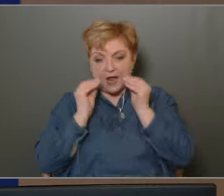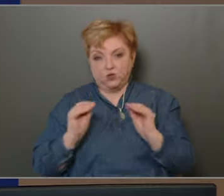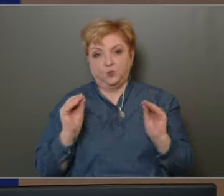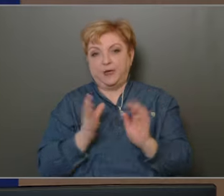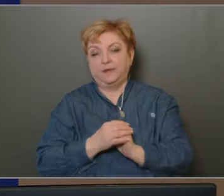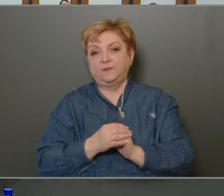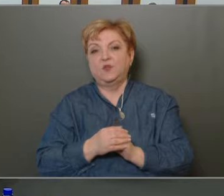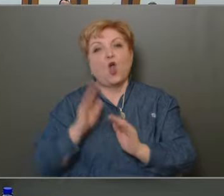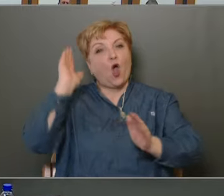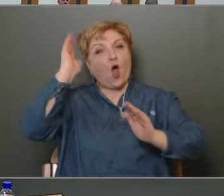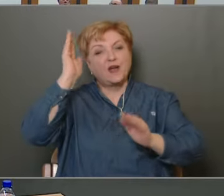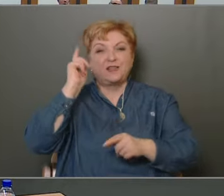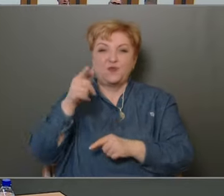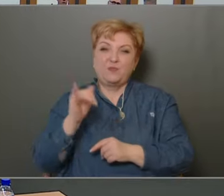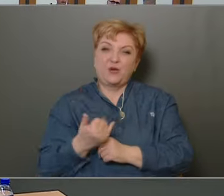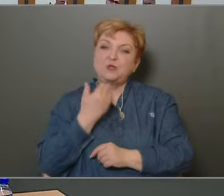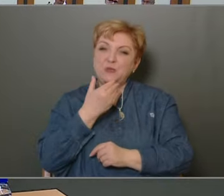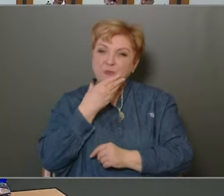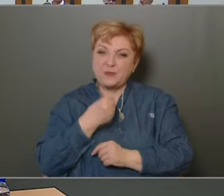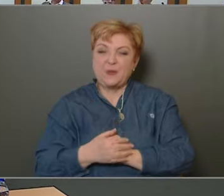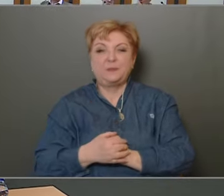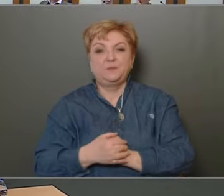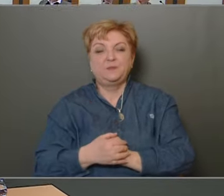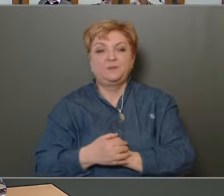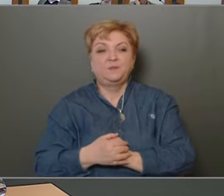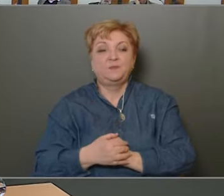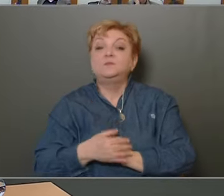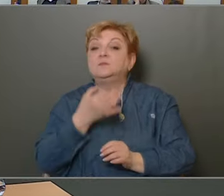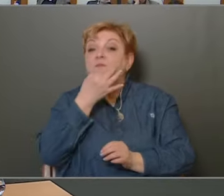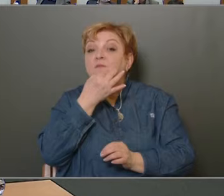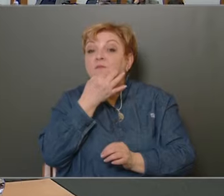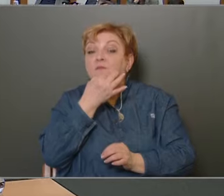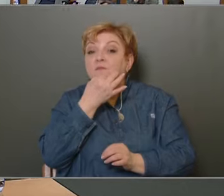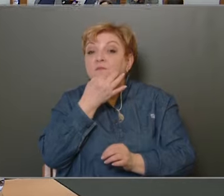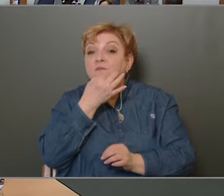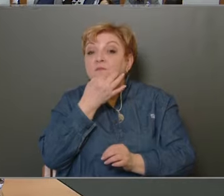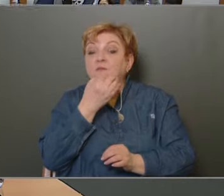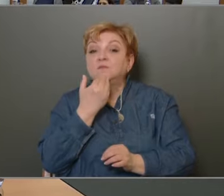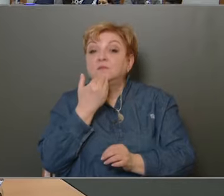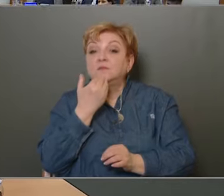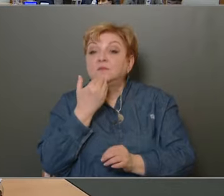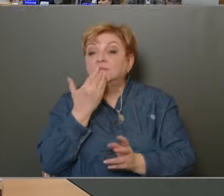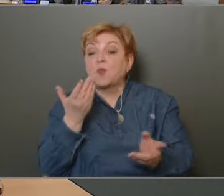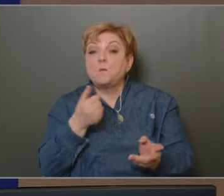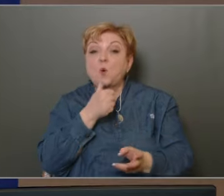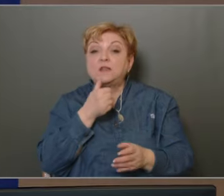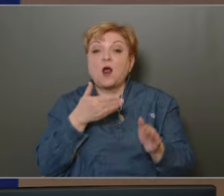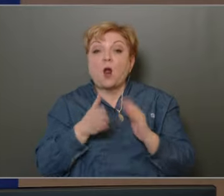Hajrá továbbra is! Köszönöm szépen! Kíván Eppukner alpolgármester és kapitány úr!